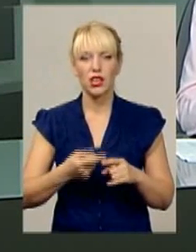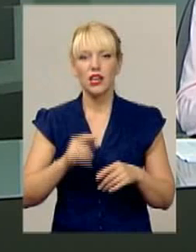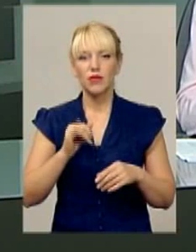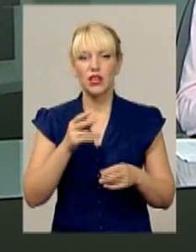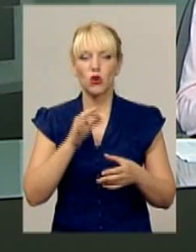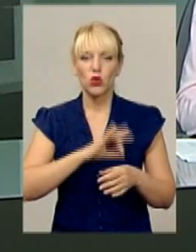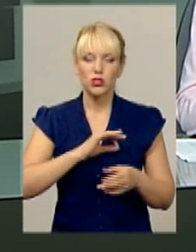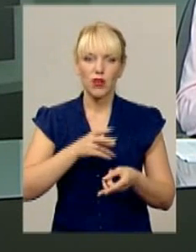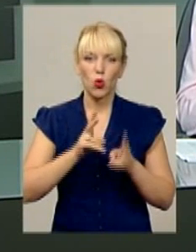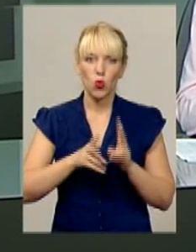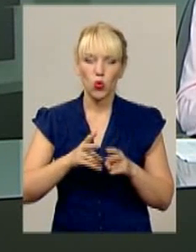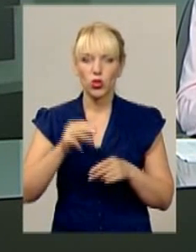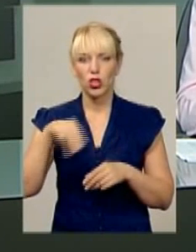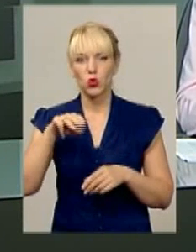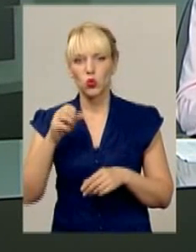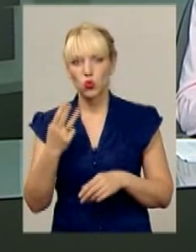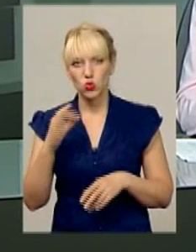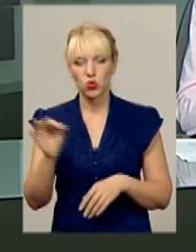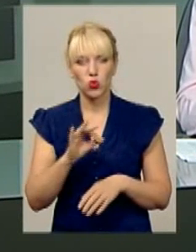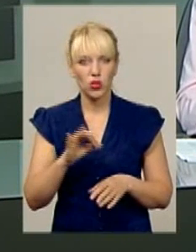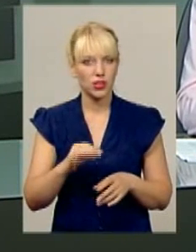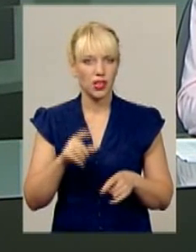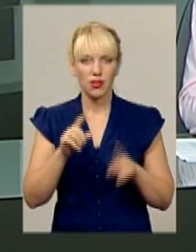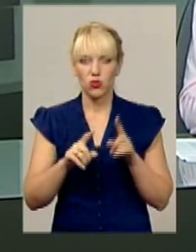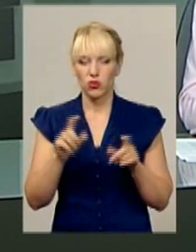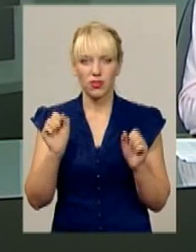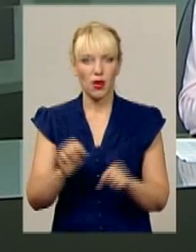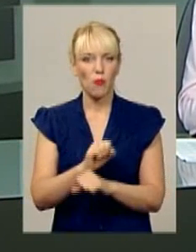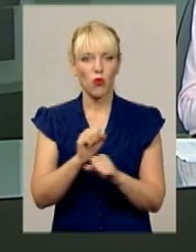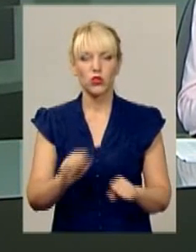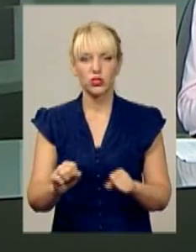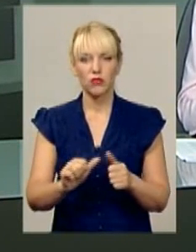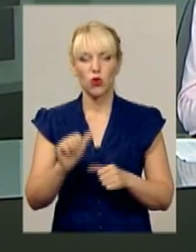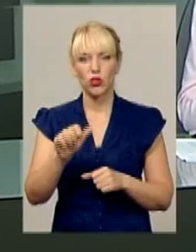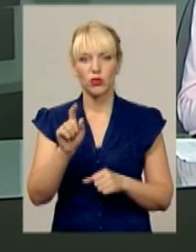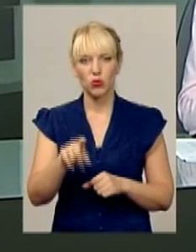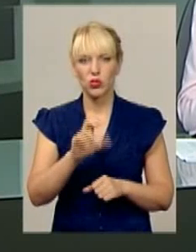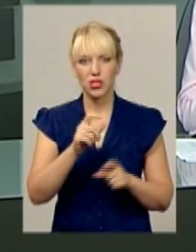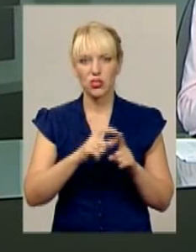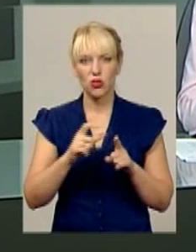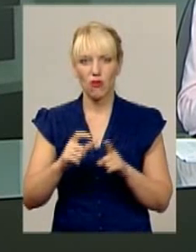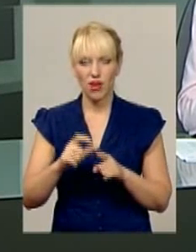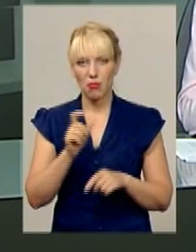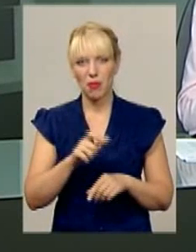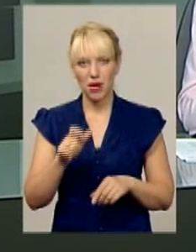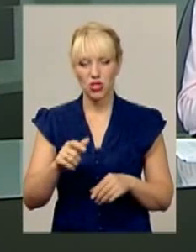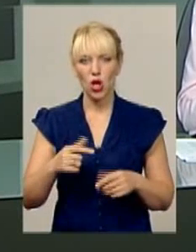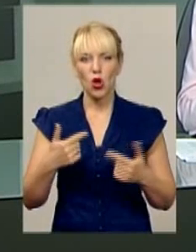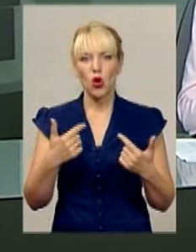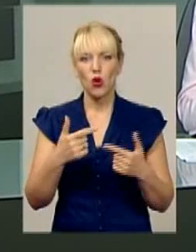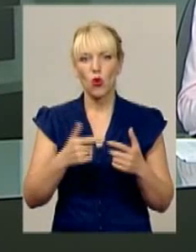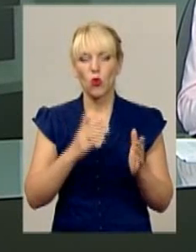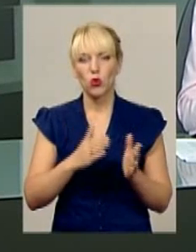душовими, кімнатами та туалетами інколи майже неможливо. Окрім того, за словами мешканців гуртожитку, їх буквально